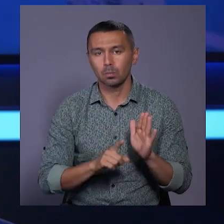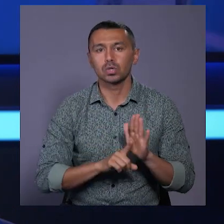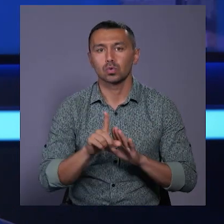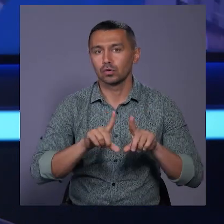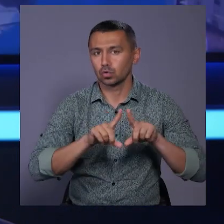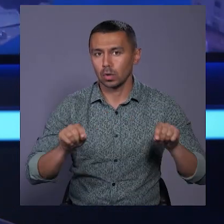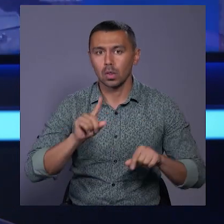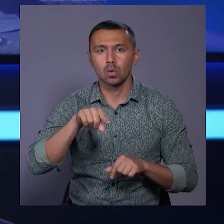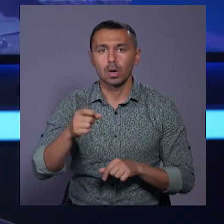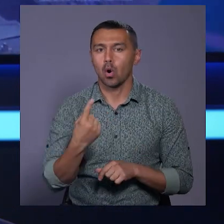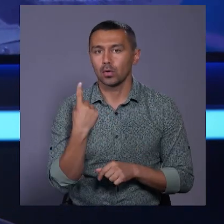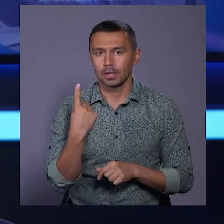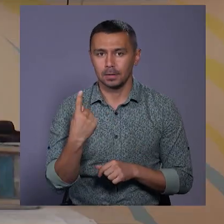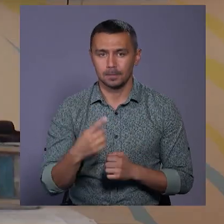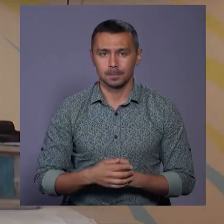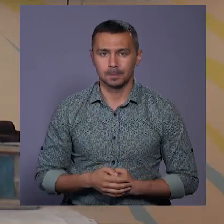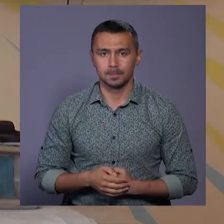початкової школи номер один.